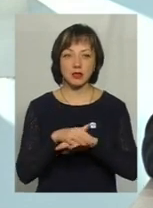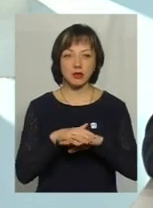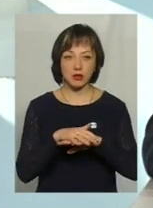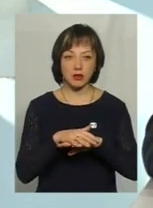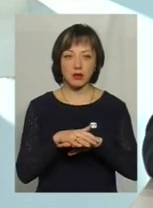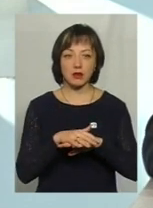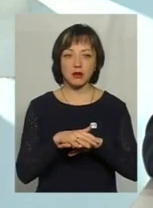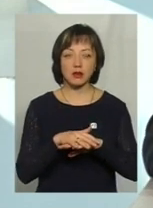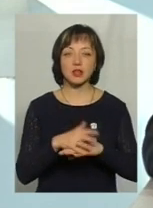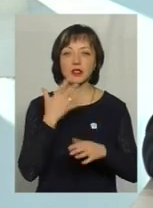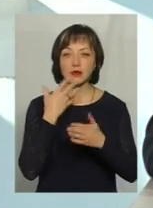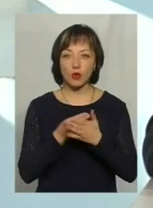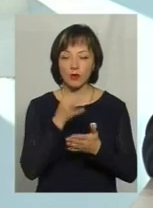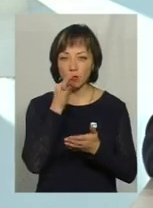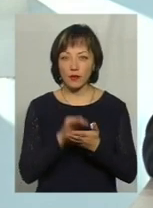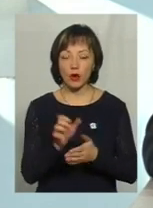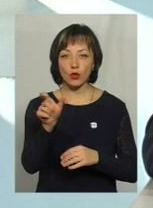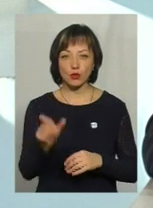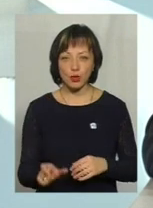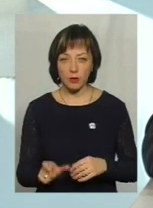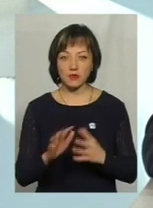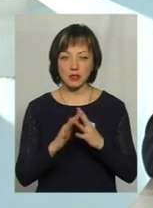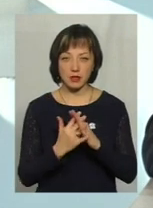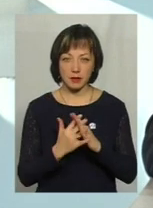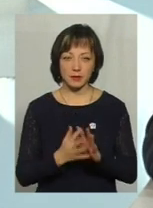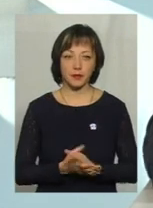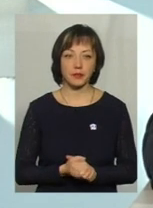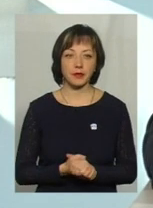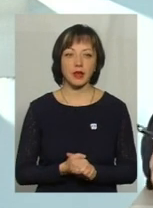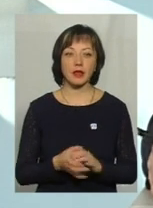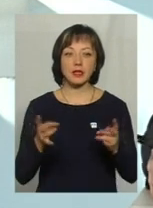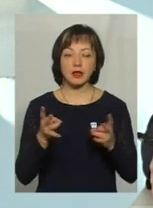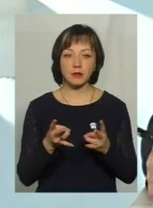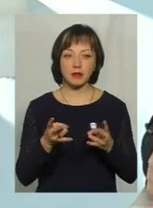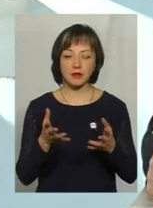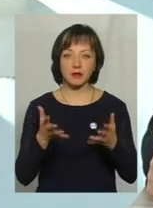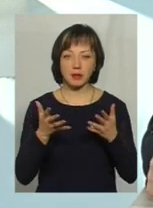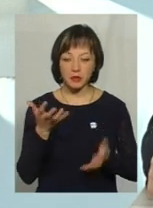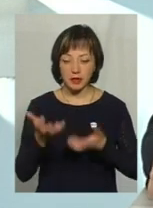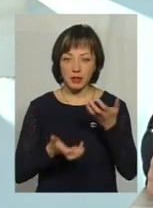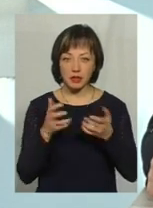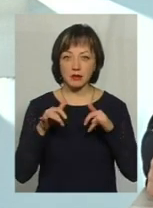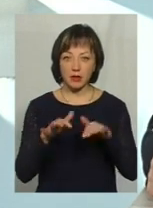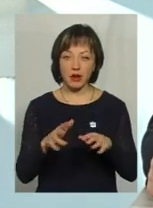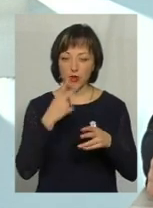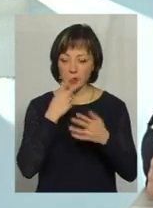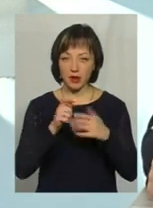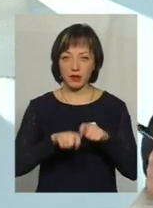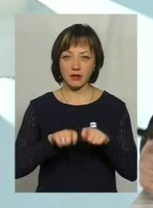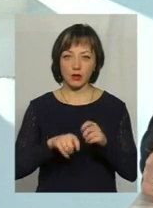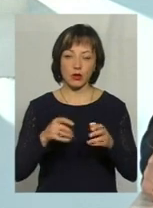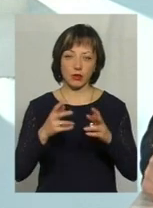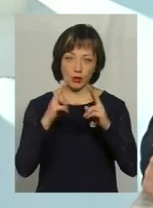населення, або звернутися до своєї відповідальної особи селищної ради. Тут треба просто підняти субсидійну справу і подивитися,